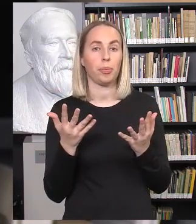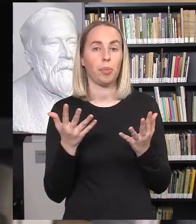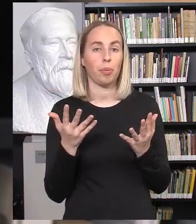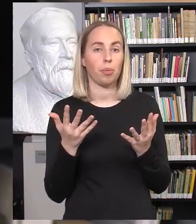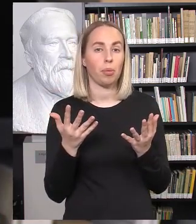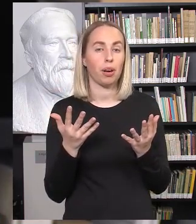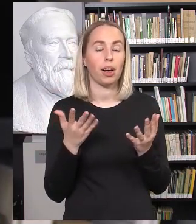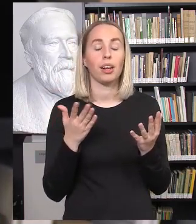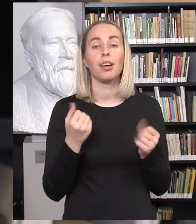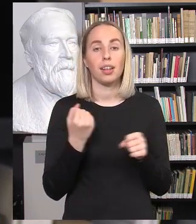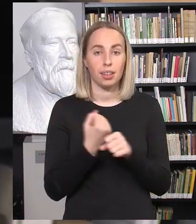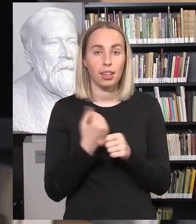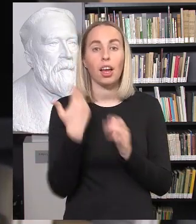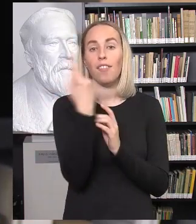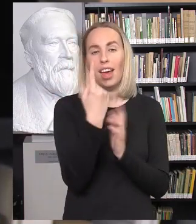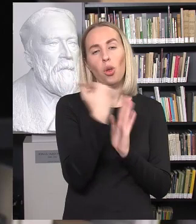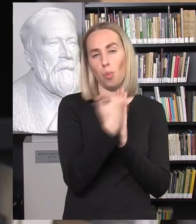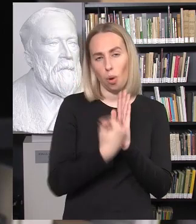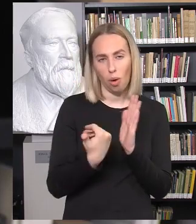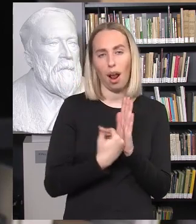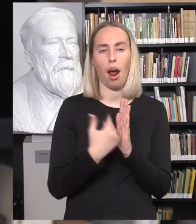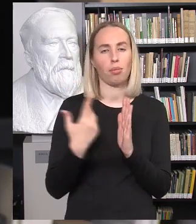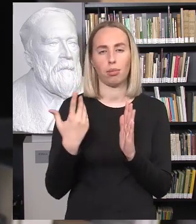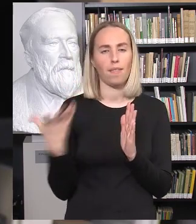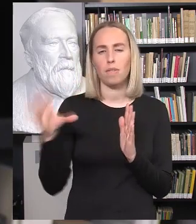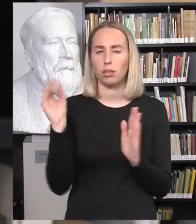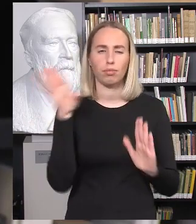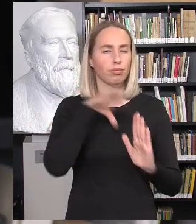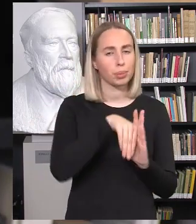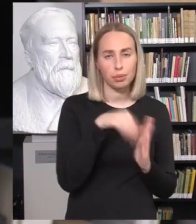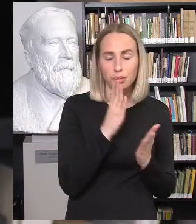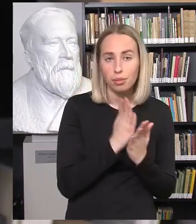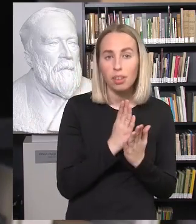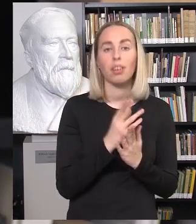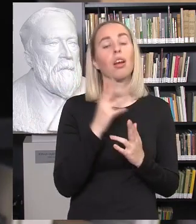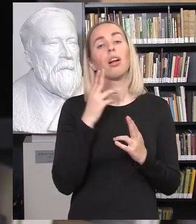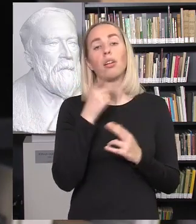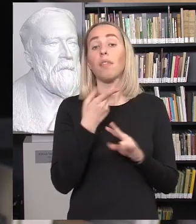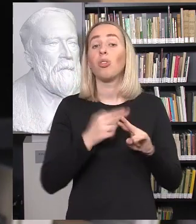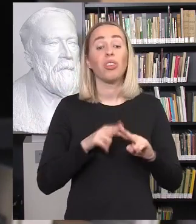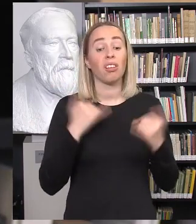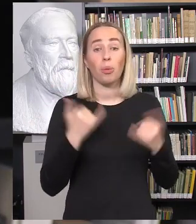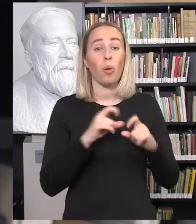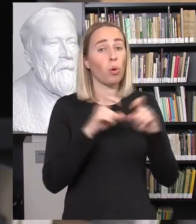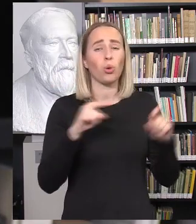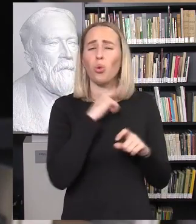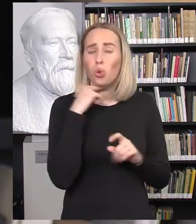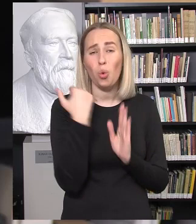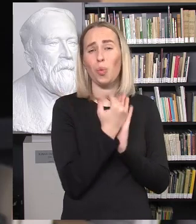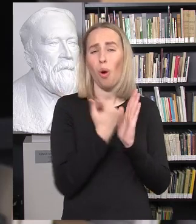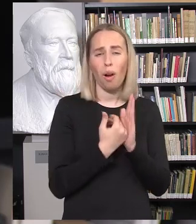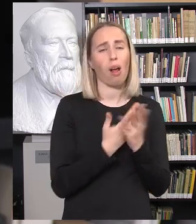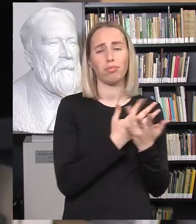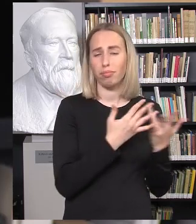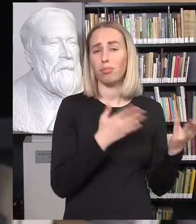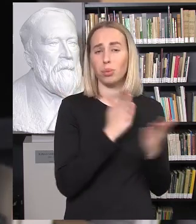bendrą daug apimančią programą. Nes iki šio laiko mokyklose mes turime labai daug programų, nes mokykla iš principo,